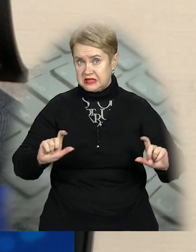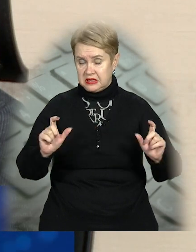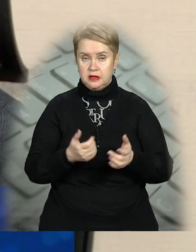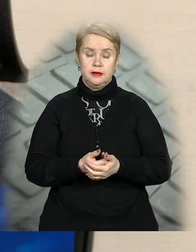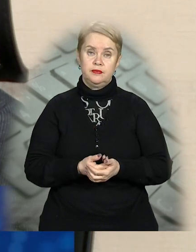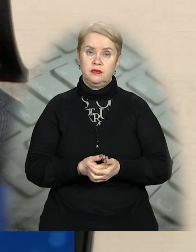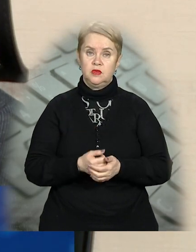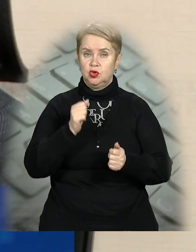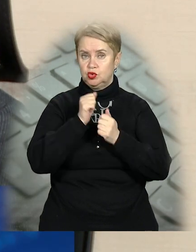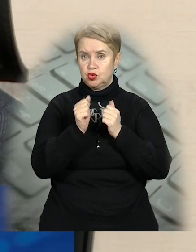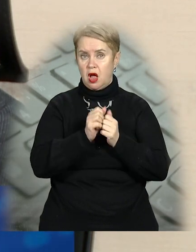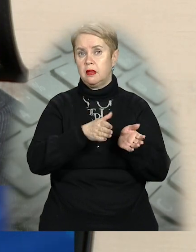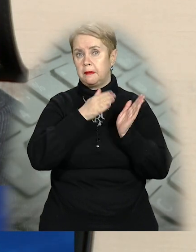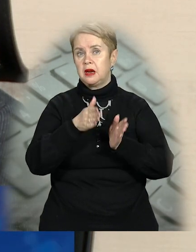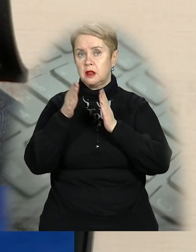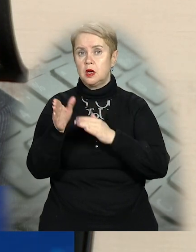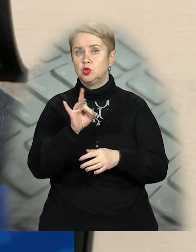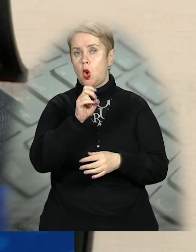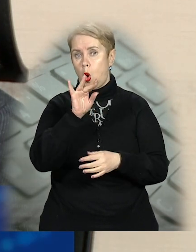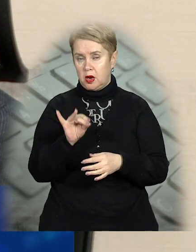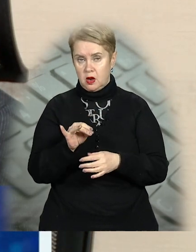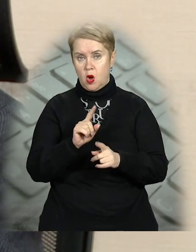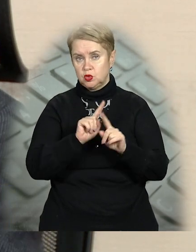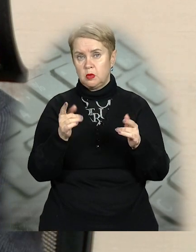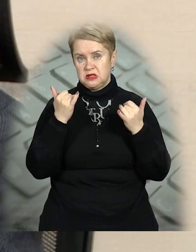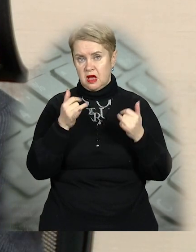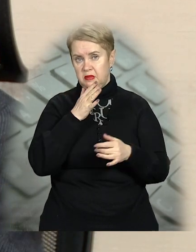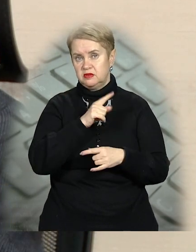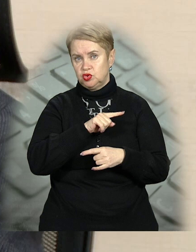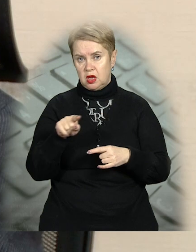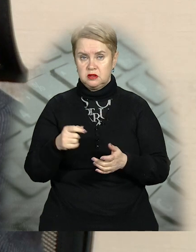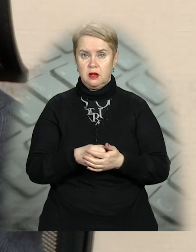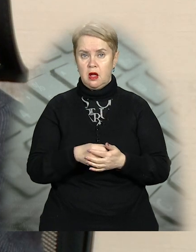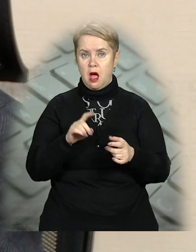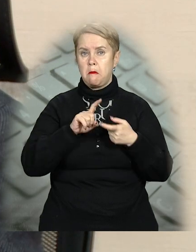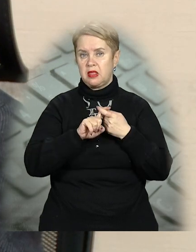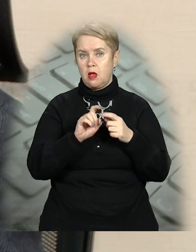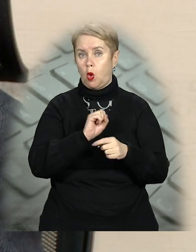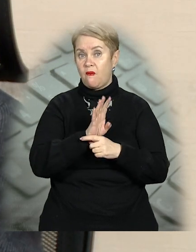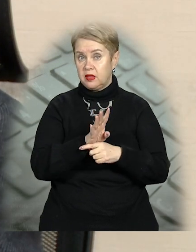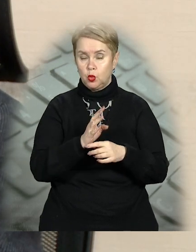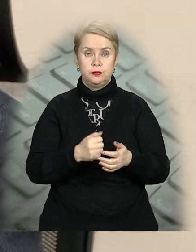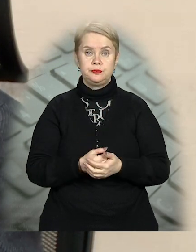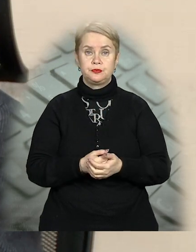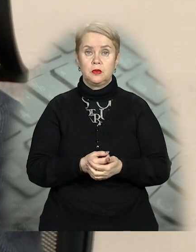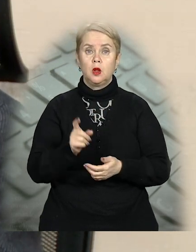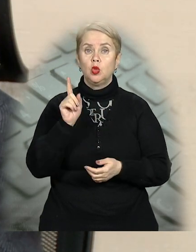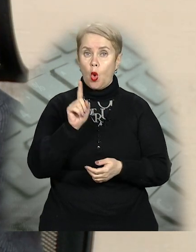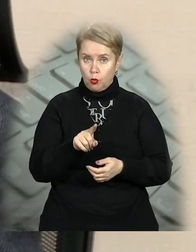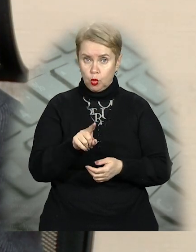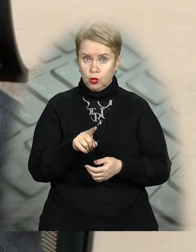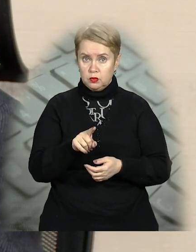Дуже часто перенуться сроки засідань, особливо зараз під час епідемії ковіду. Тому